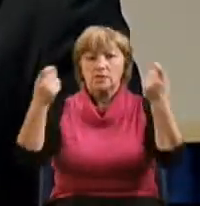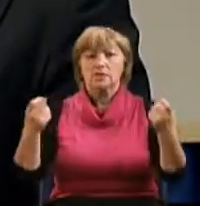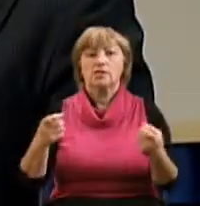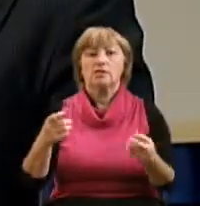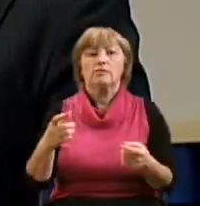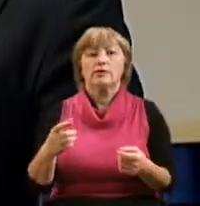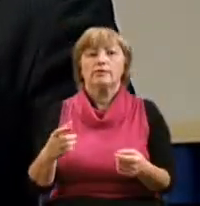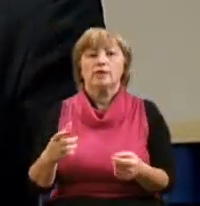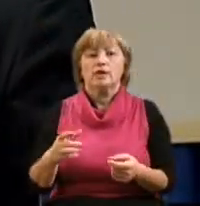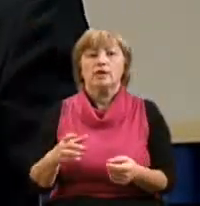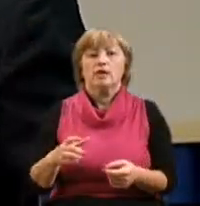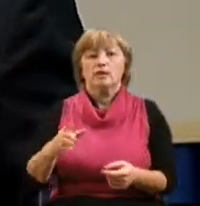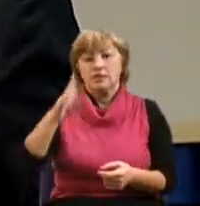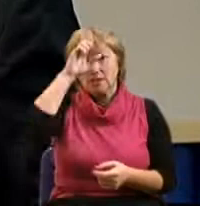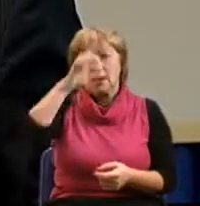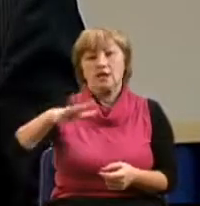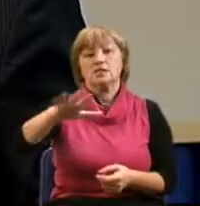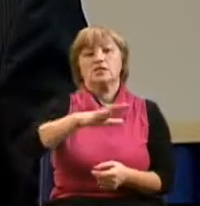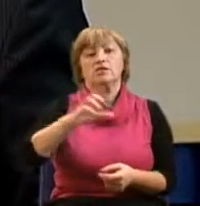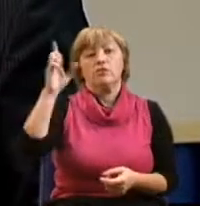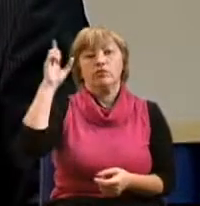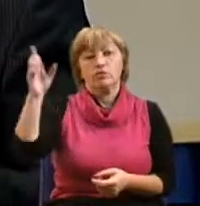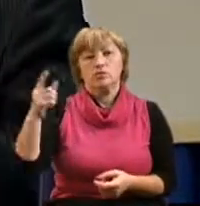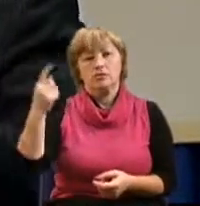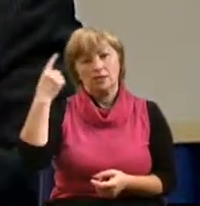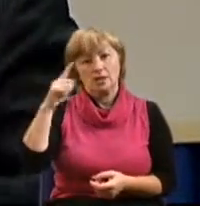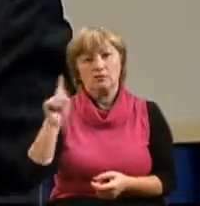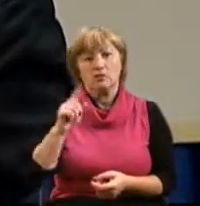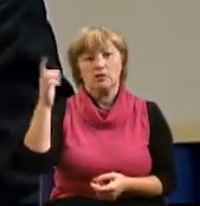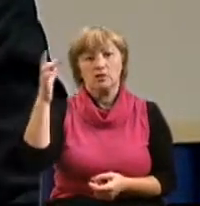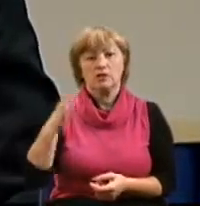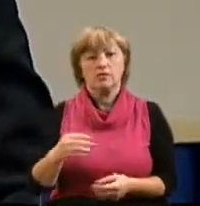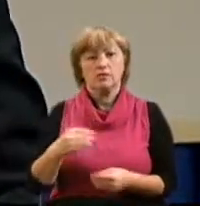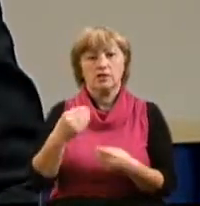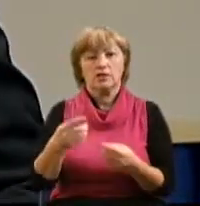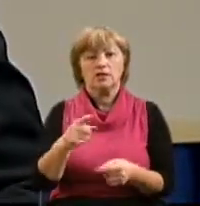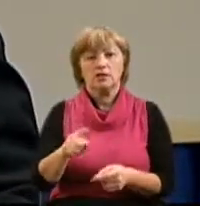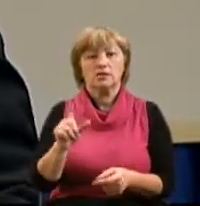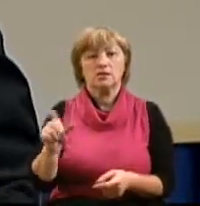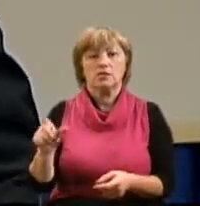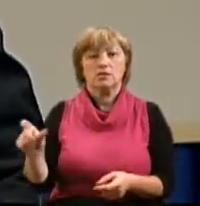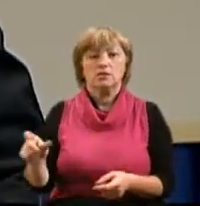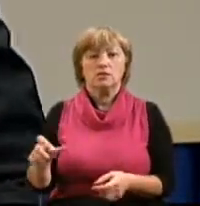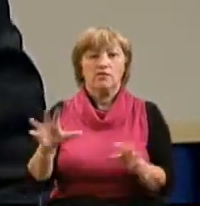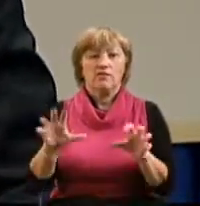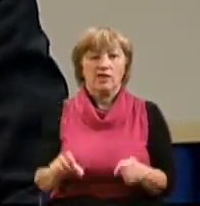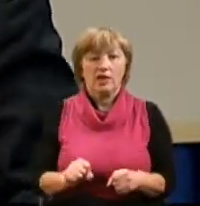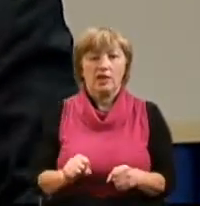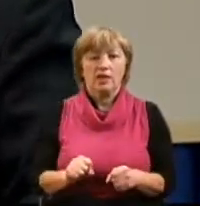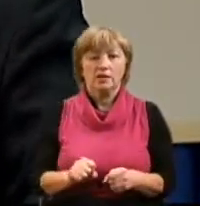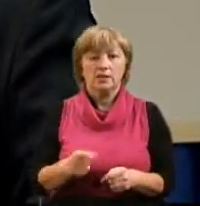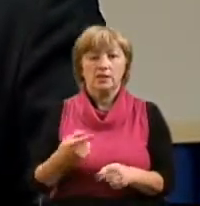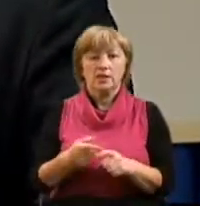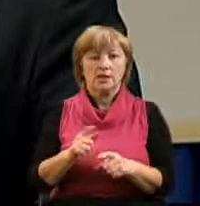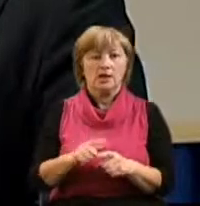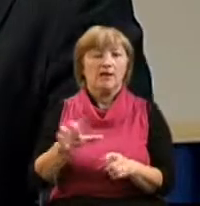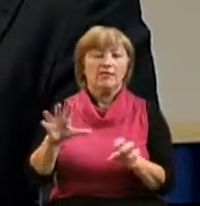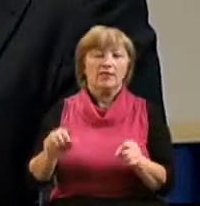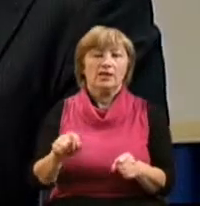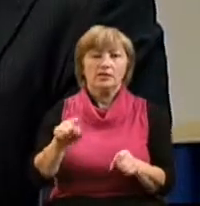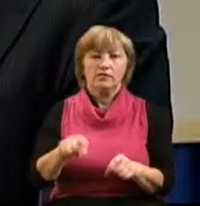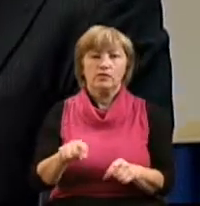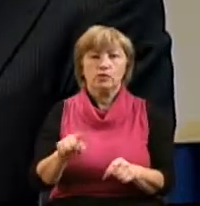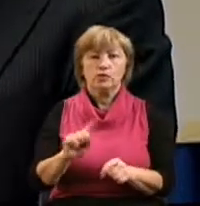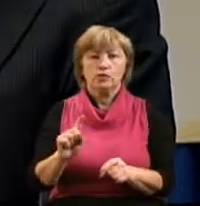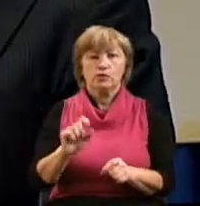наступления Царства Божьего. И мы знаем, что Господь дал этим людям власть. Эта власть заключалась в том,